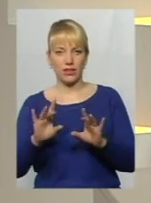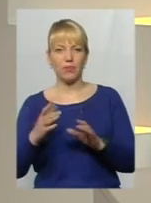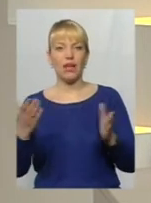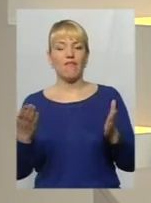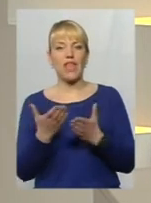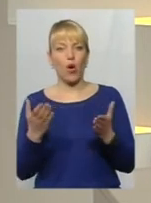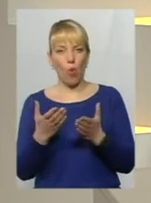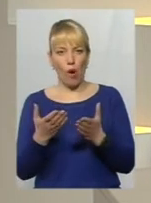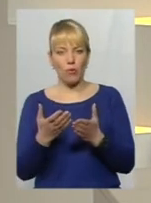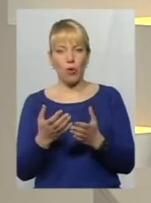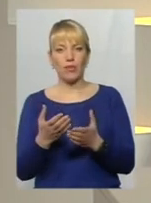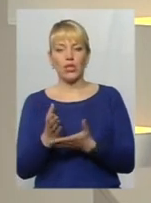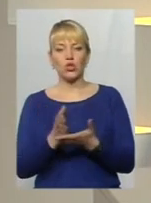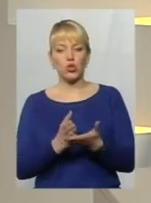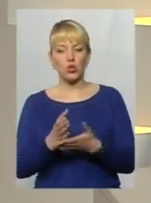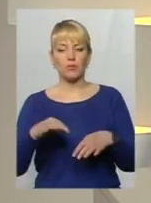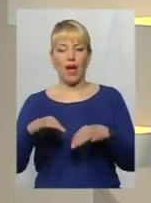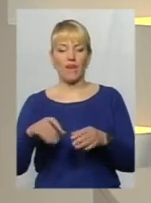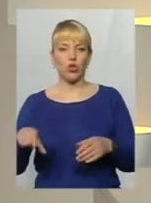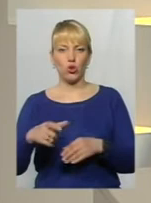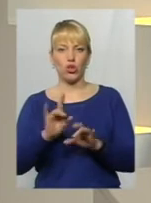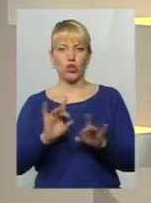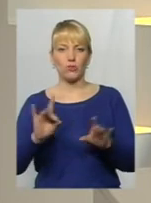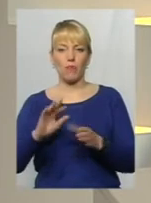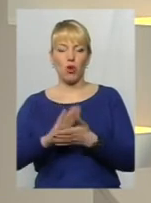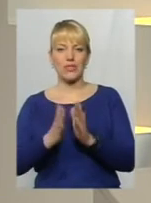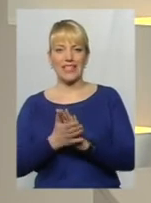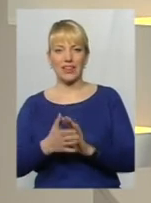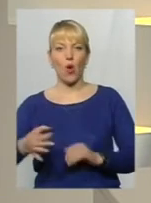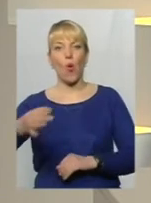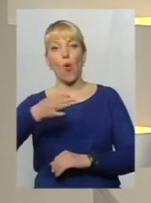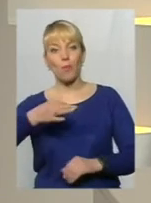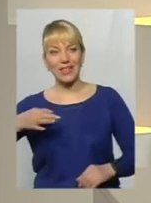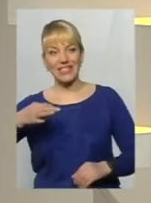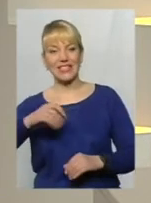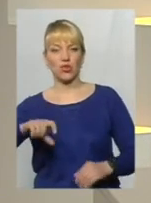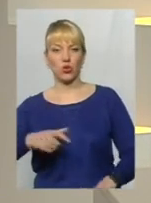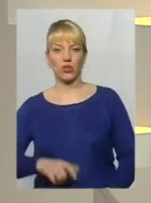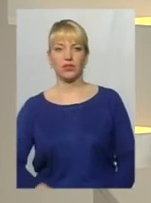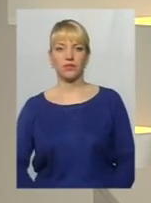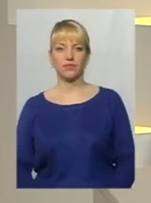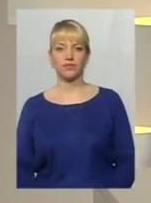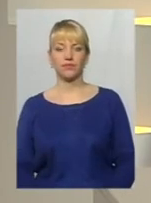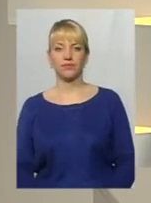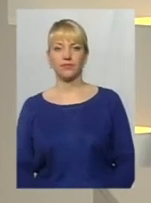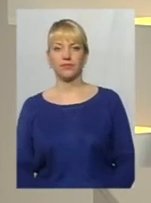якому служба автодоріг області розказала про стан обласних доріг. Давайте подивимося.